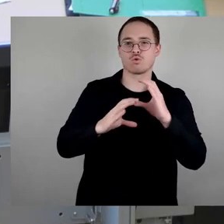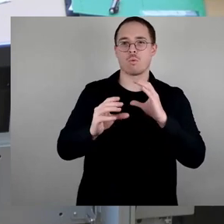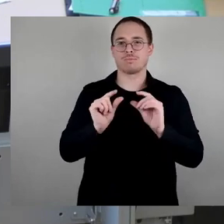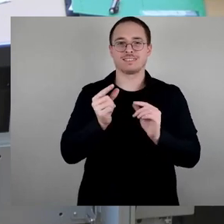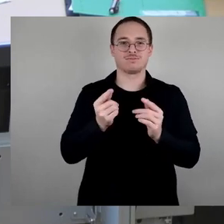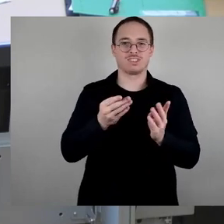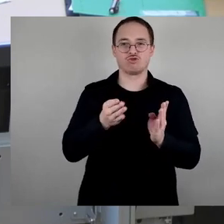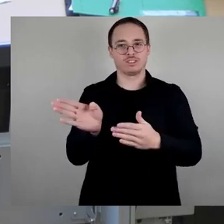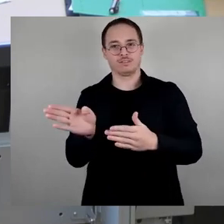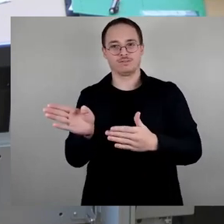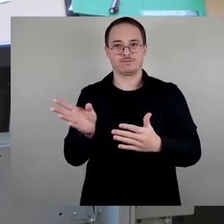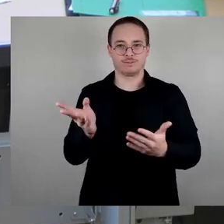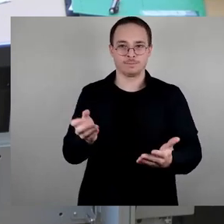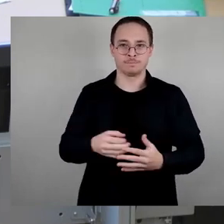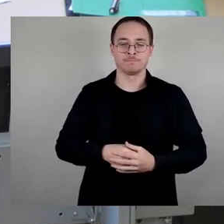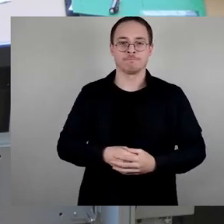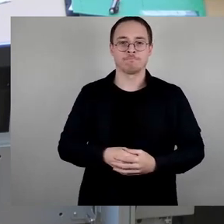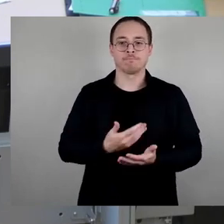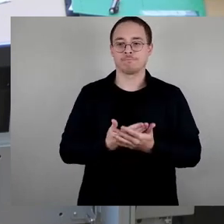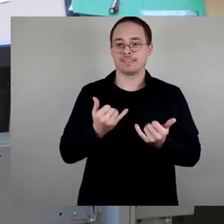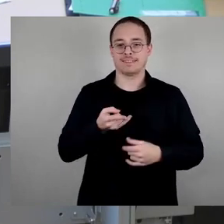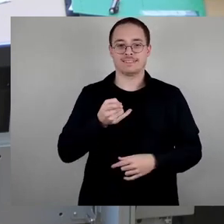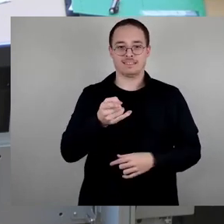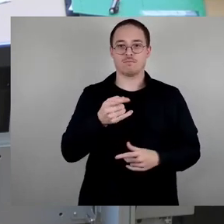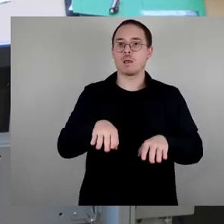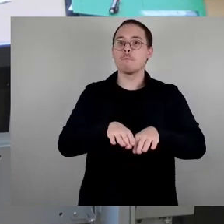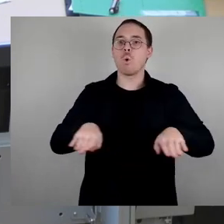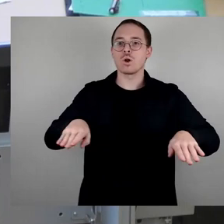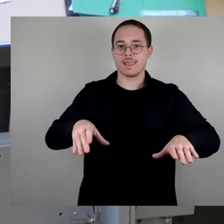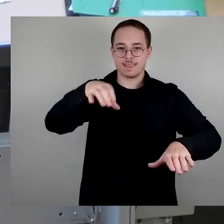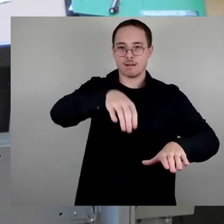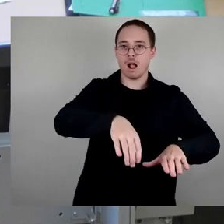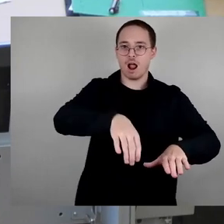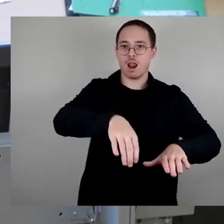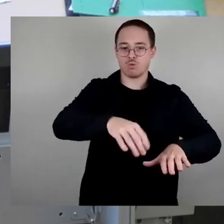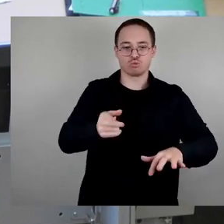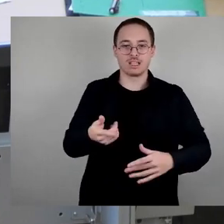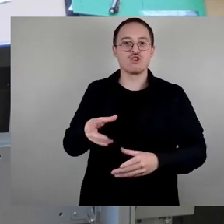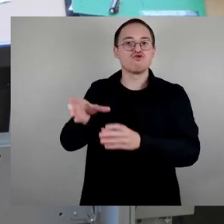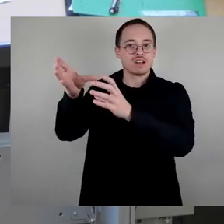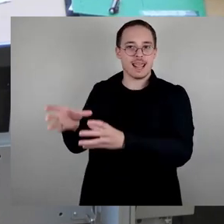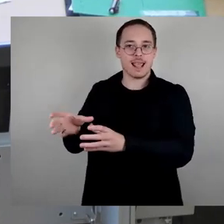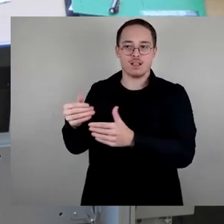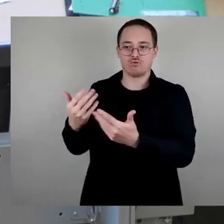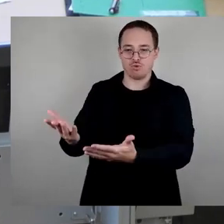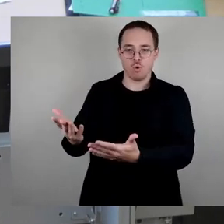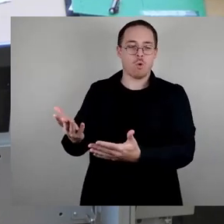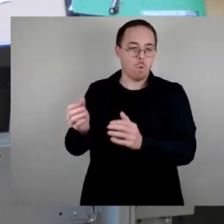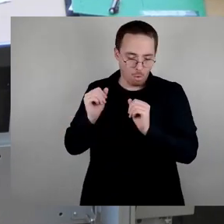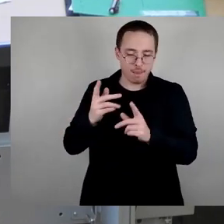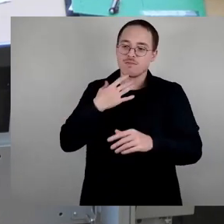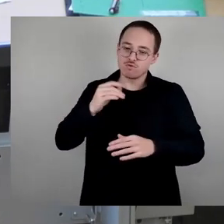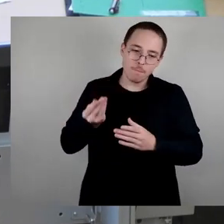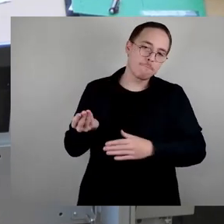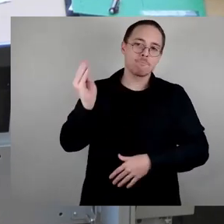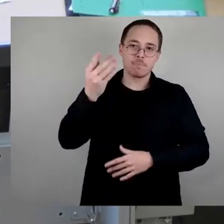wie das Gedenken über das vorhandene Bodendenkmal hinaus und die erläuternde Stehlück zukünftig aussehen soll. Dieser Auftrag, meine Damen und Herren,